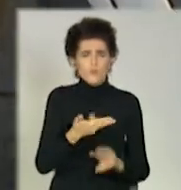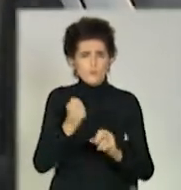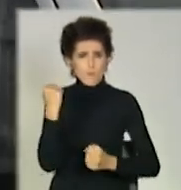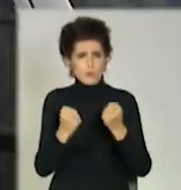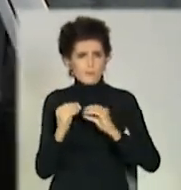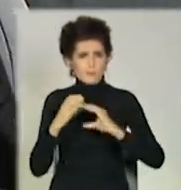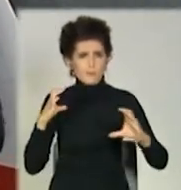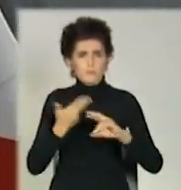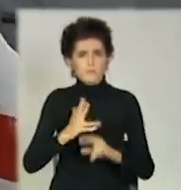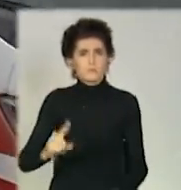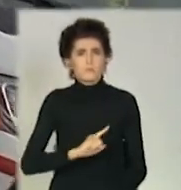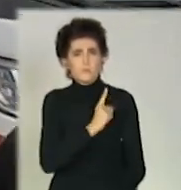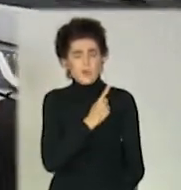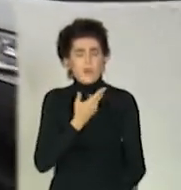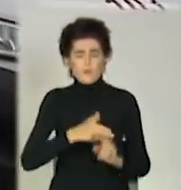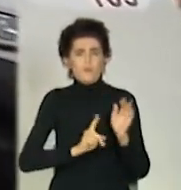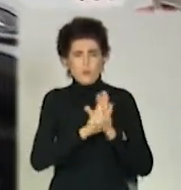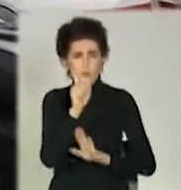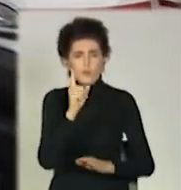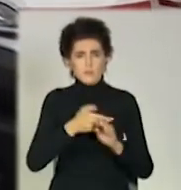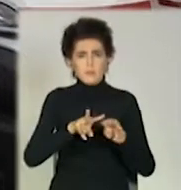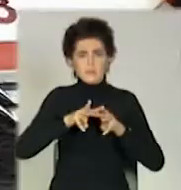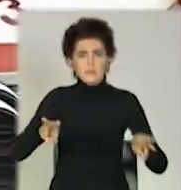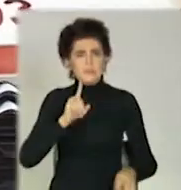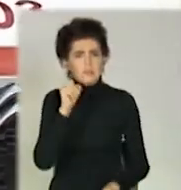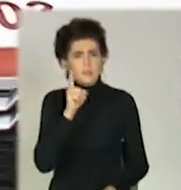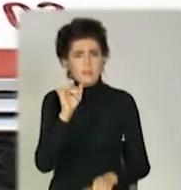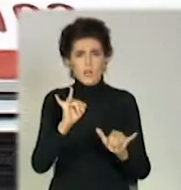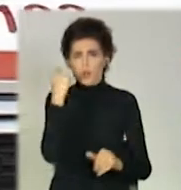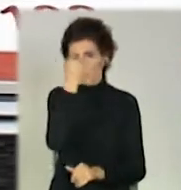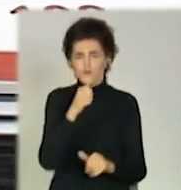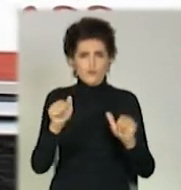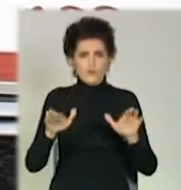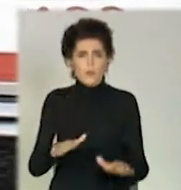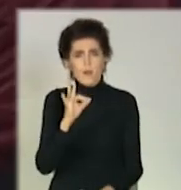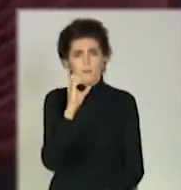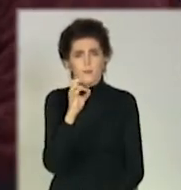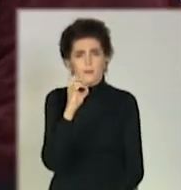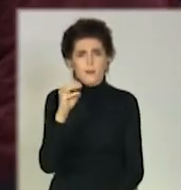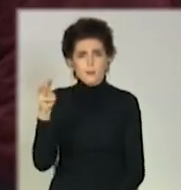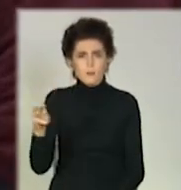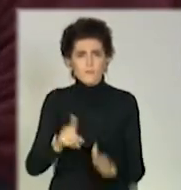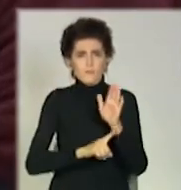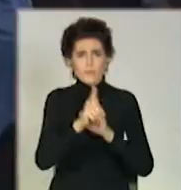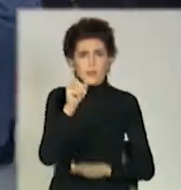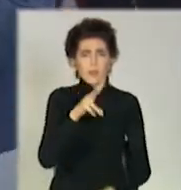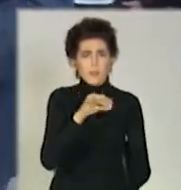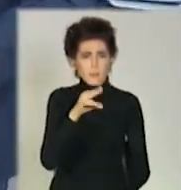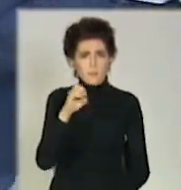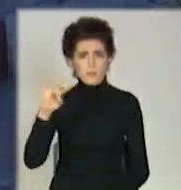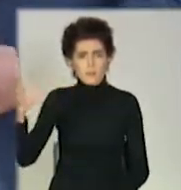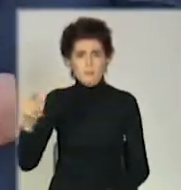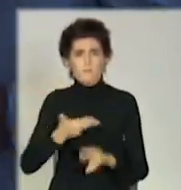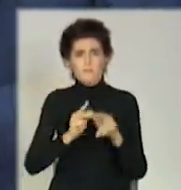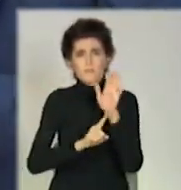ініціатива президента Володимира Зеленського та особисте рішення Ріната Ахметова. Від липня цього року медикам із